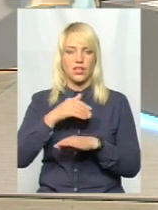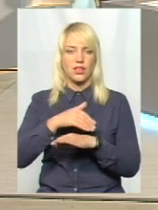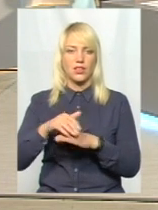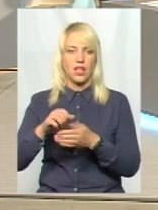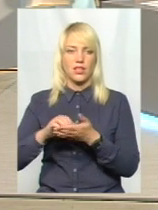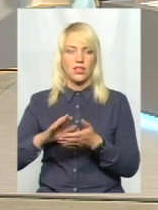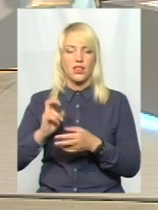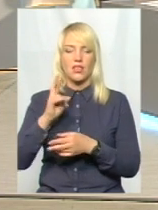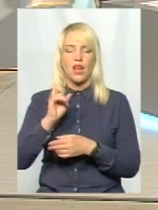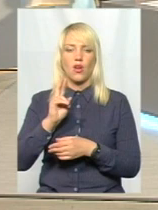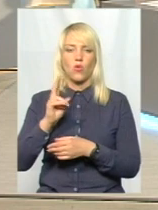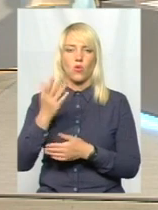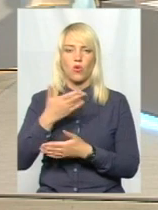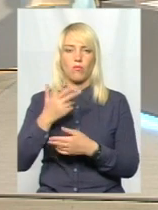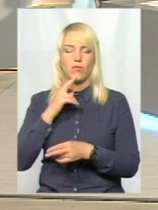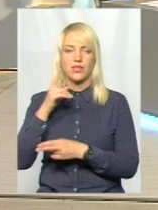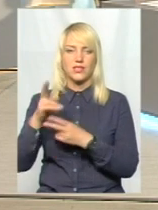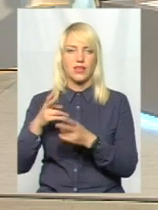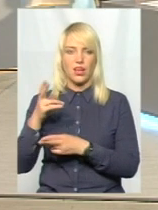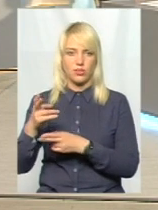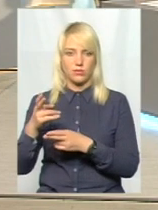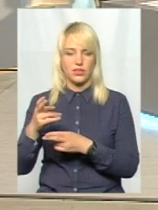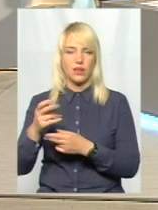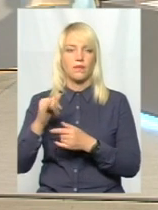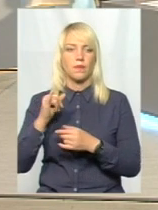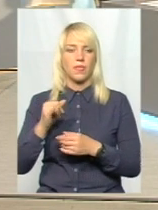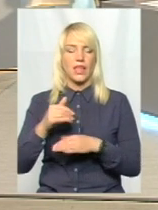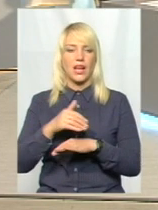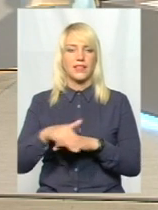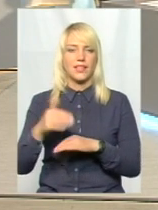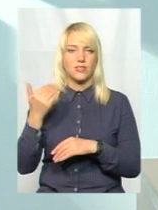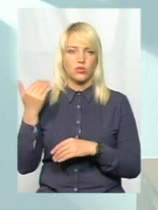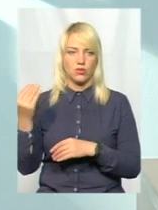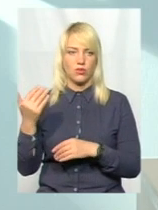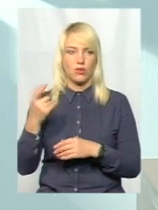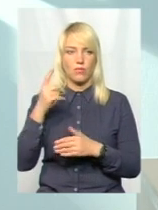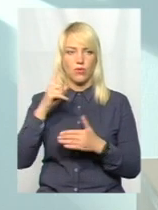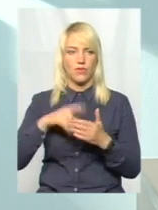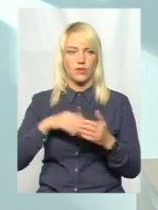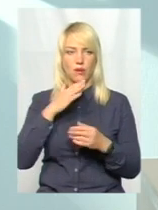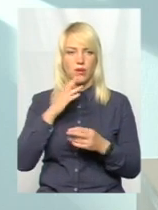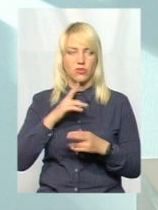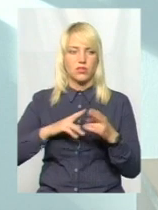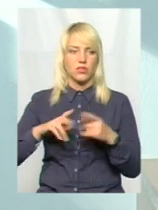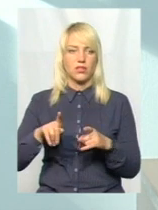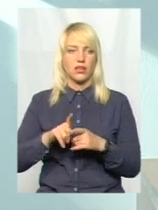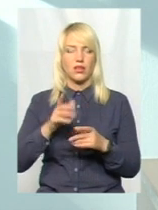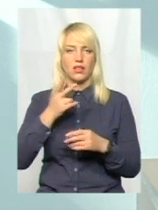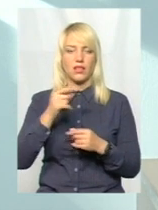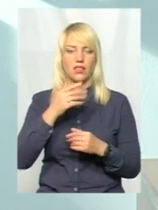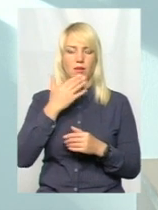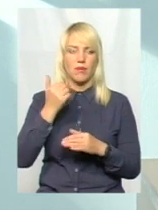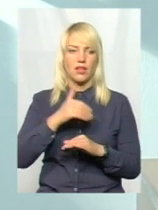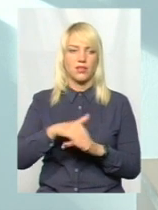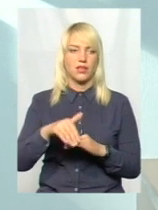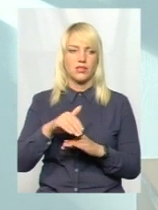якого ми скаржимося, до якого у нас є якісь певні претензії. І адресу його. Тому що, повірте, багато скарг приходить таких, де немає адреси.